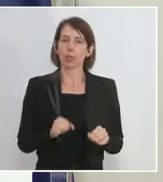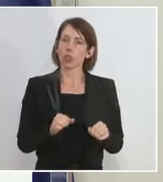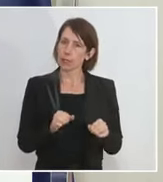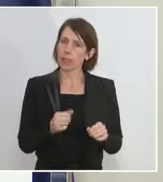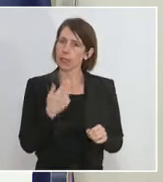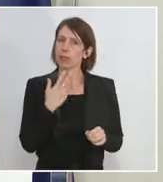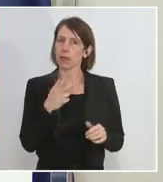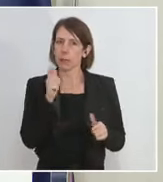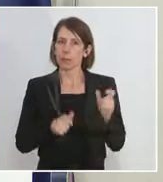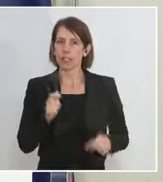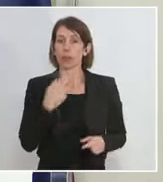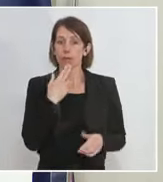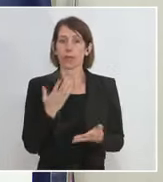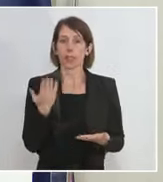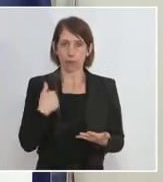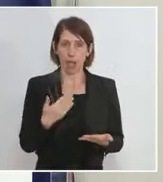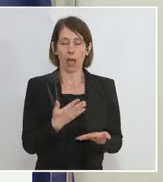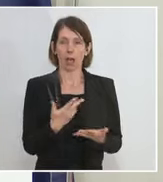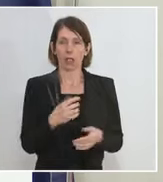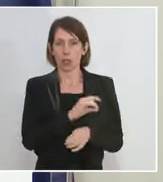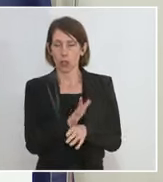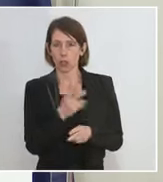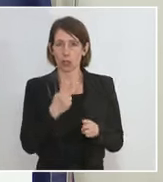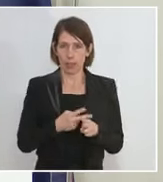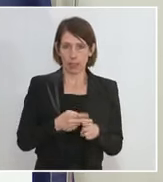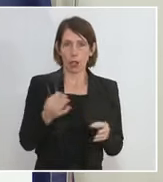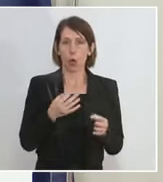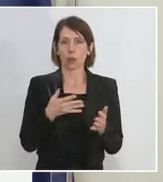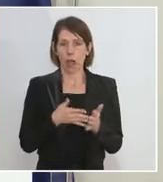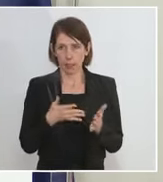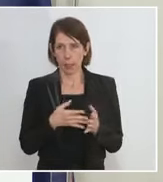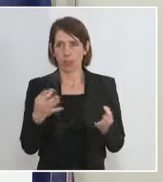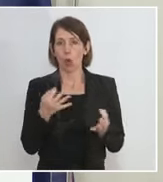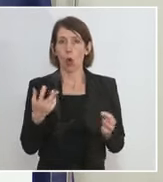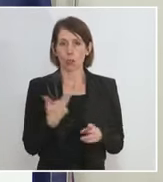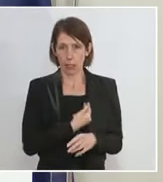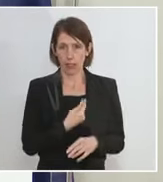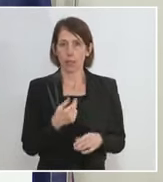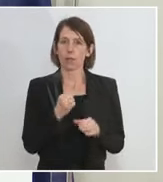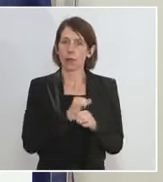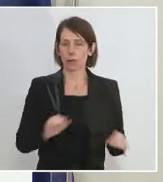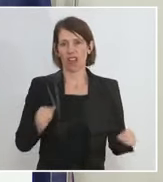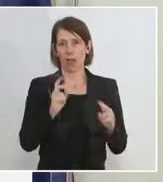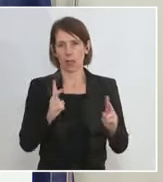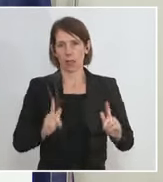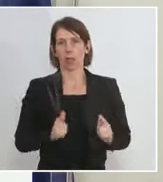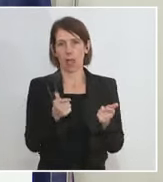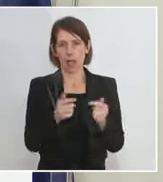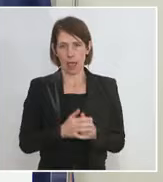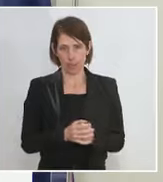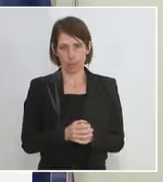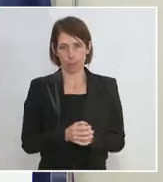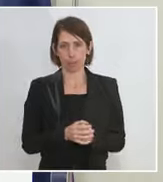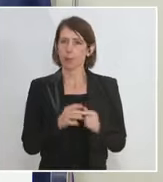geimpft oder genesen oder getestet sind, wieder vollkommen frei leben können. Das ist ein